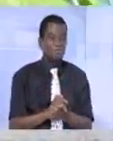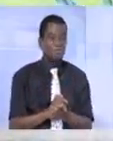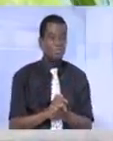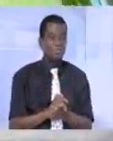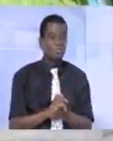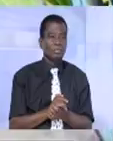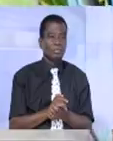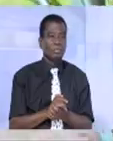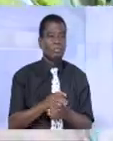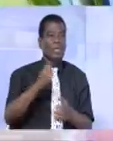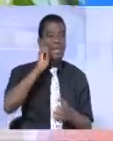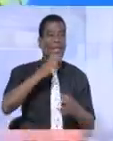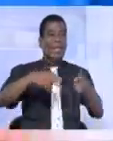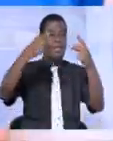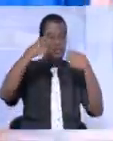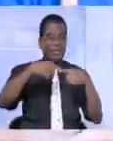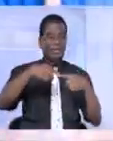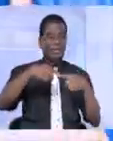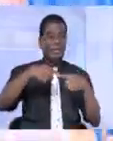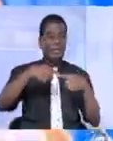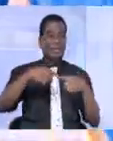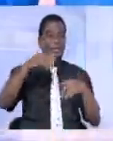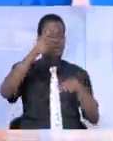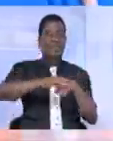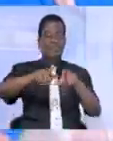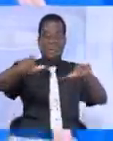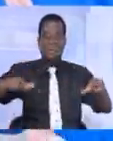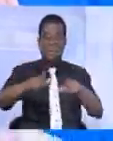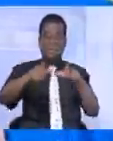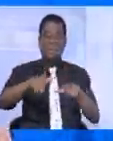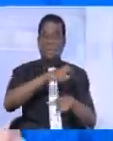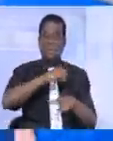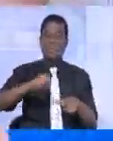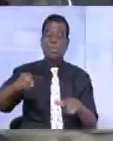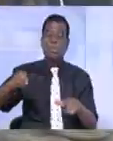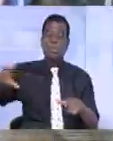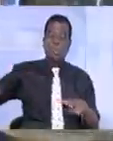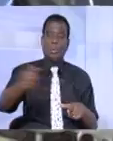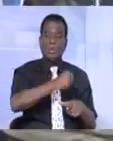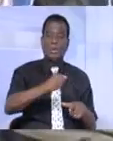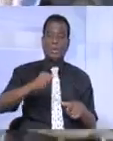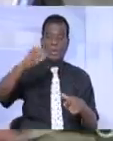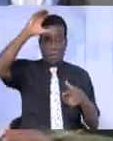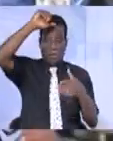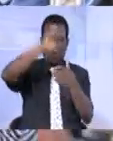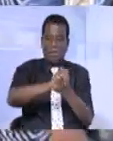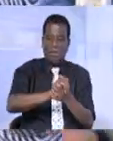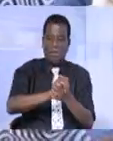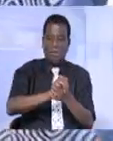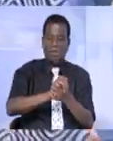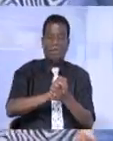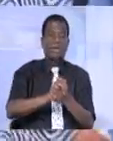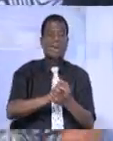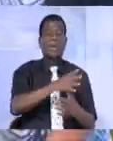Elle est revenue cette fin de journée sur le lieu où on lui a pris son mari. Diane a voulu